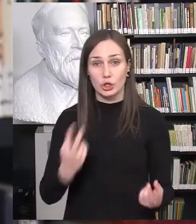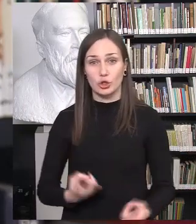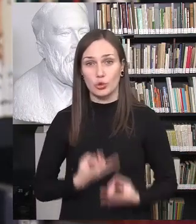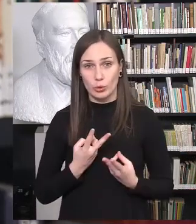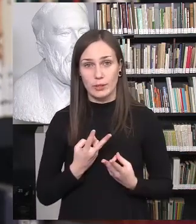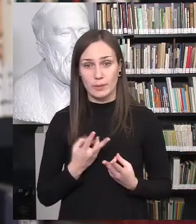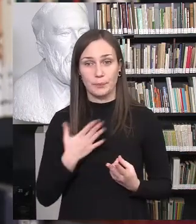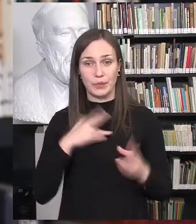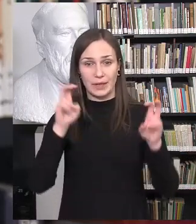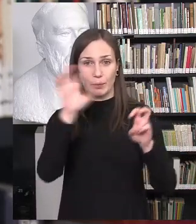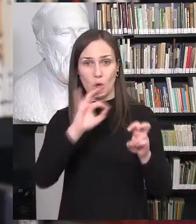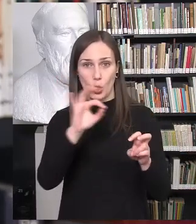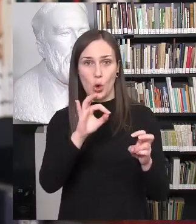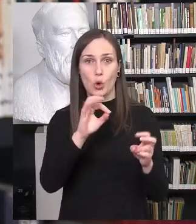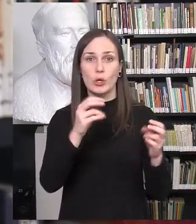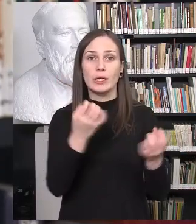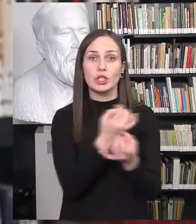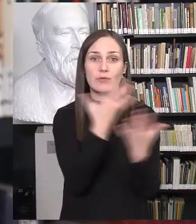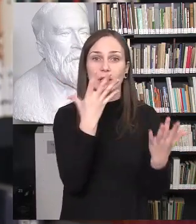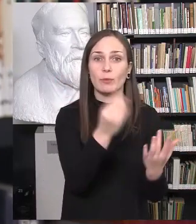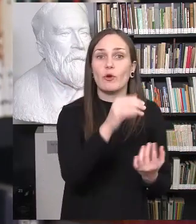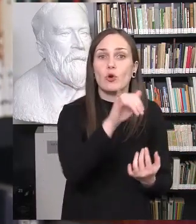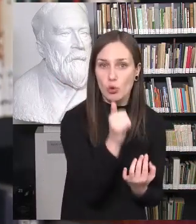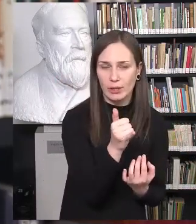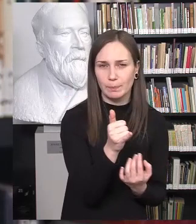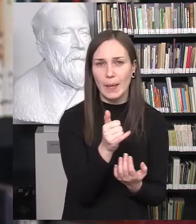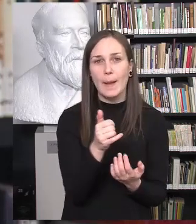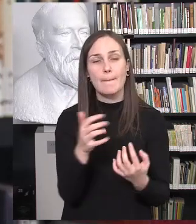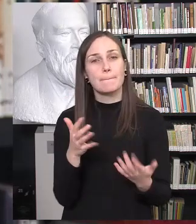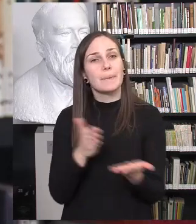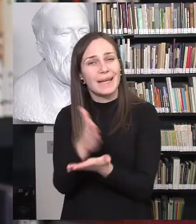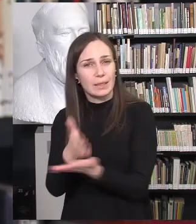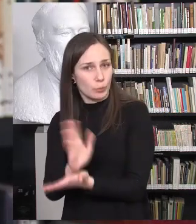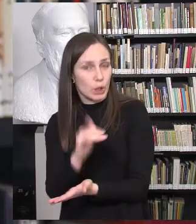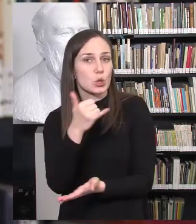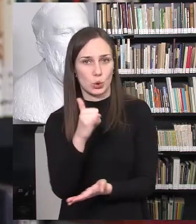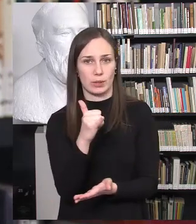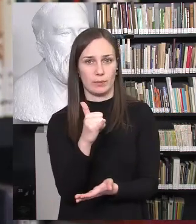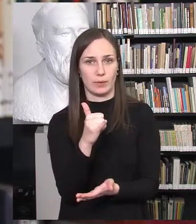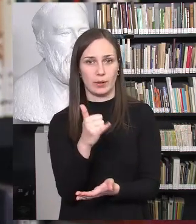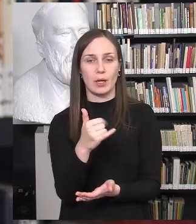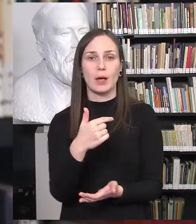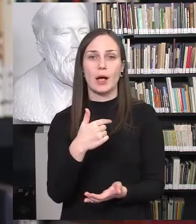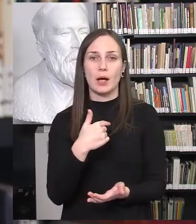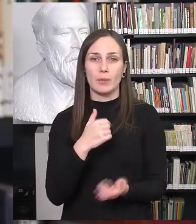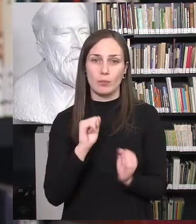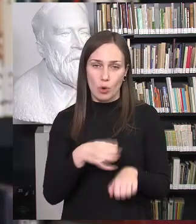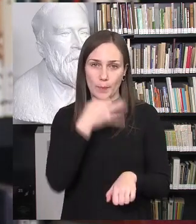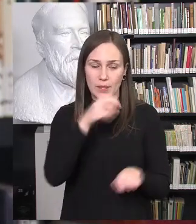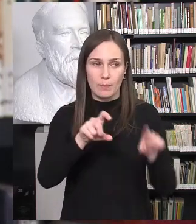kalbam apie kokybišką švietimą. Ne prieinamumą švietimą, bet jau kokybišką prieinamumą. Ir šito vieto, iš tikrųjų, reikėtų pasakyti, kad mokykla,